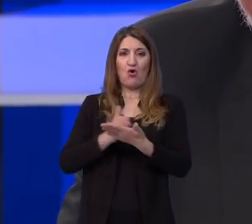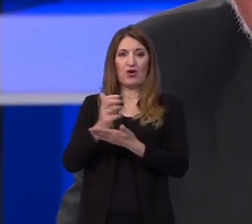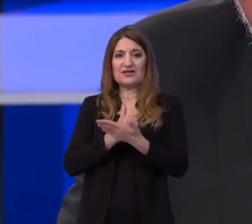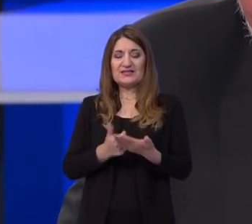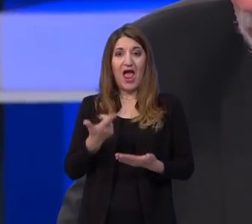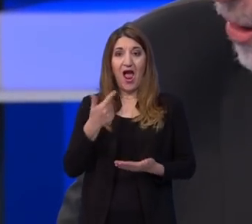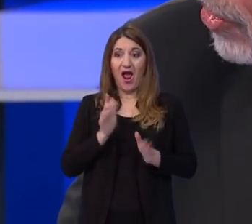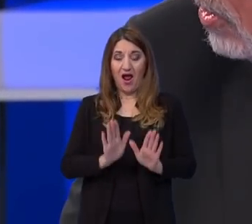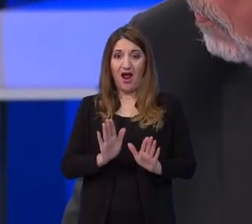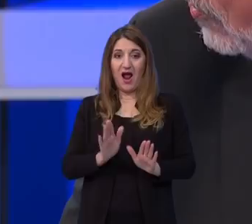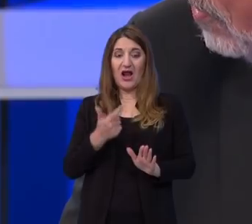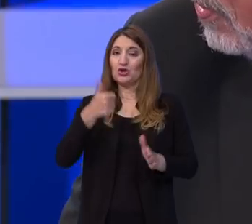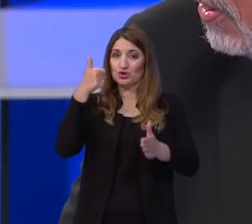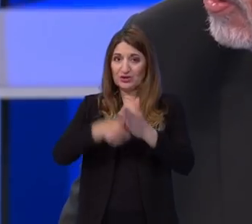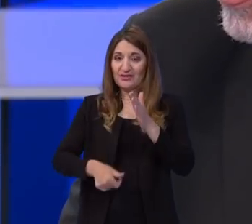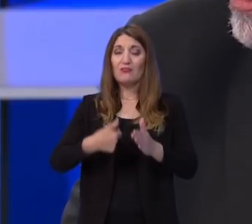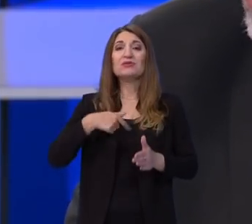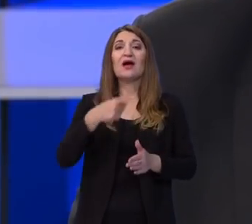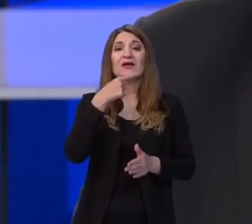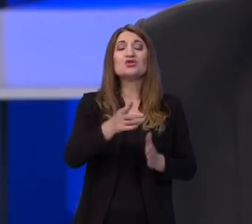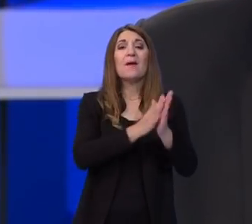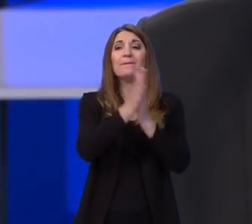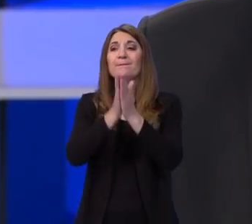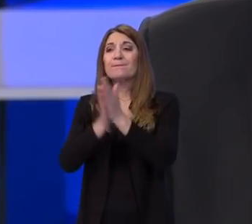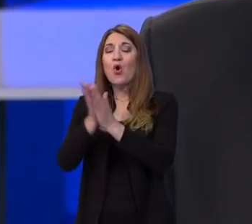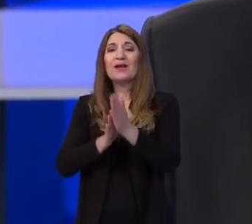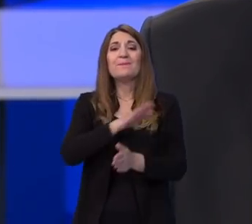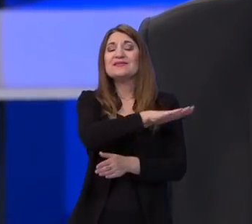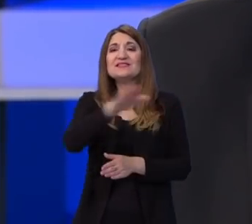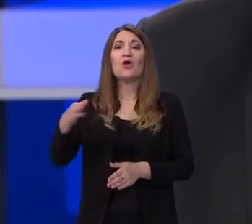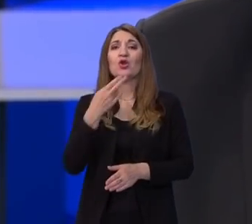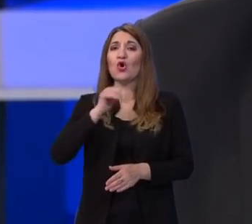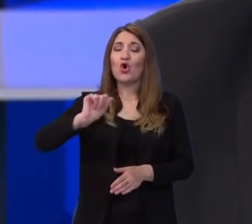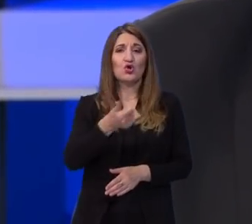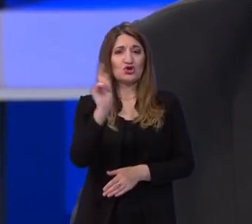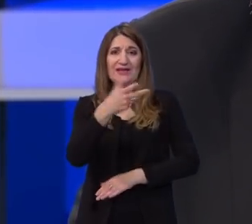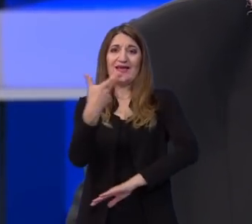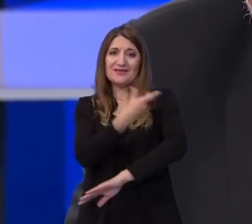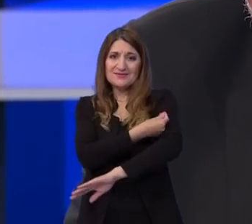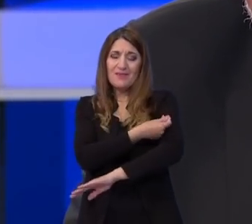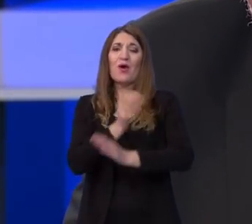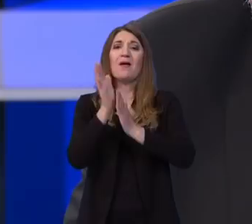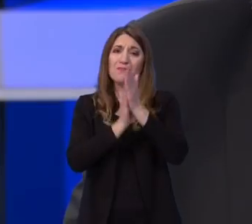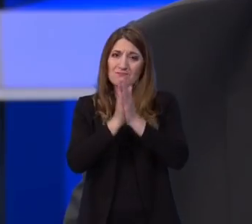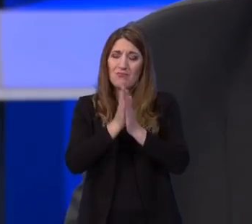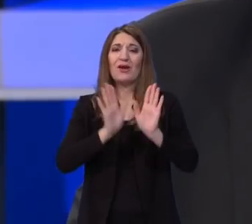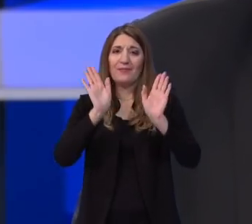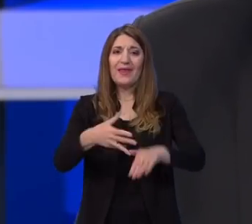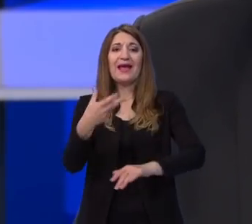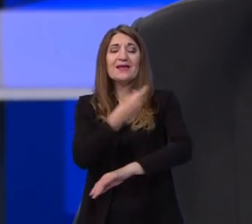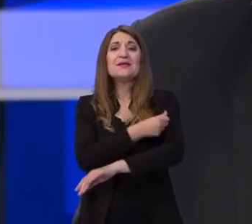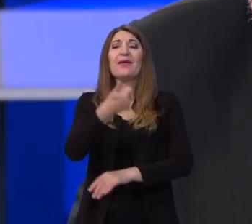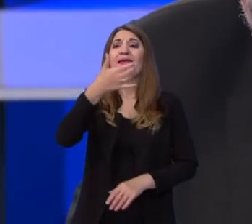bismo morali još jedan put ću apelirati na sve koji se nisu cijepili, da se cijepe, jer zaista jedino